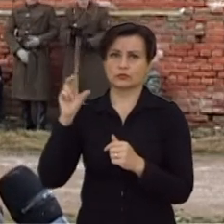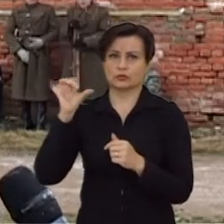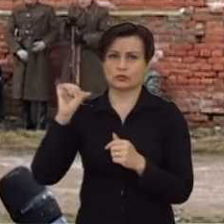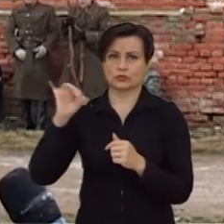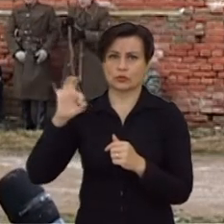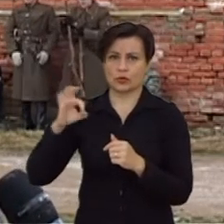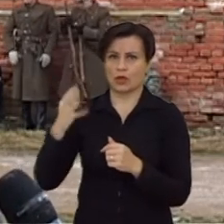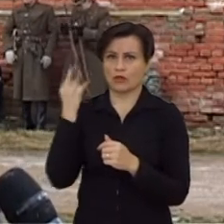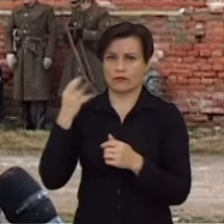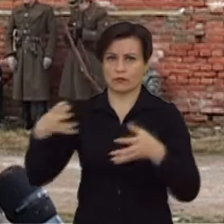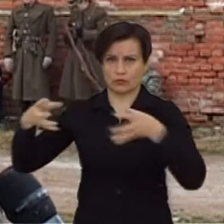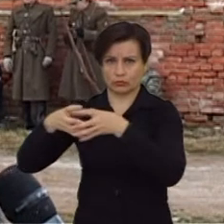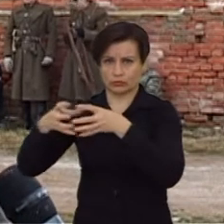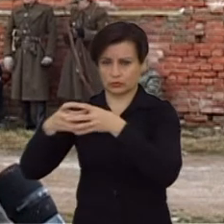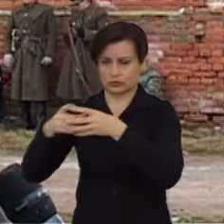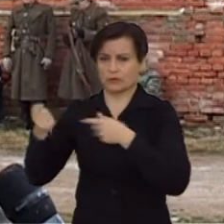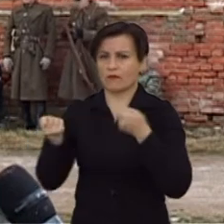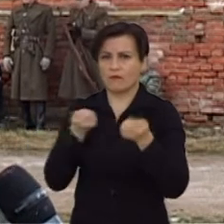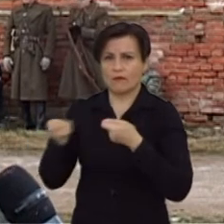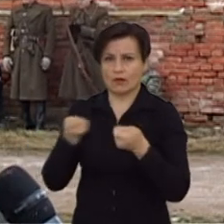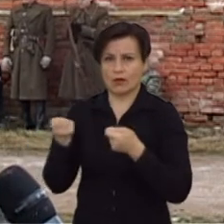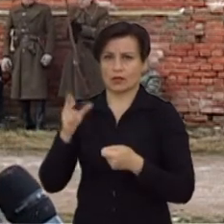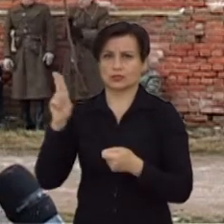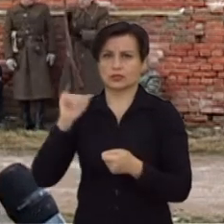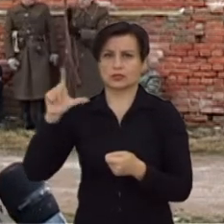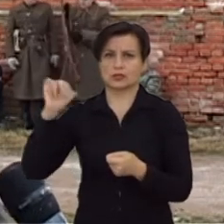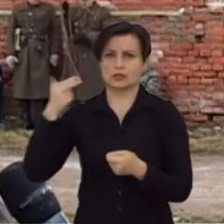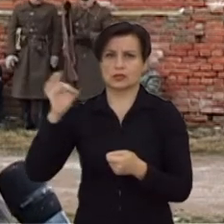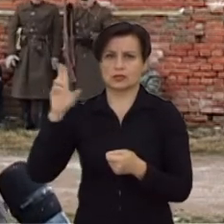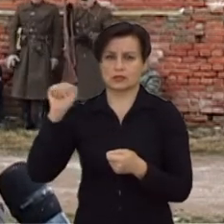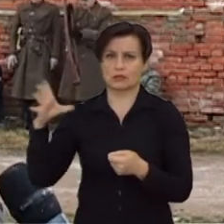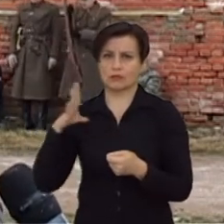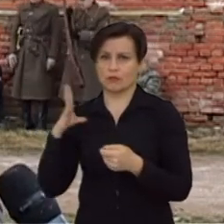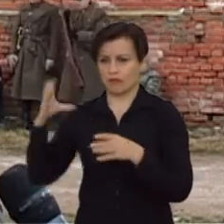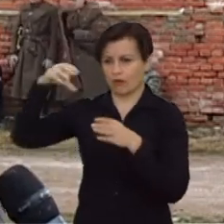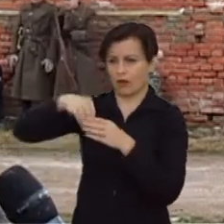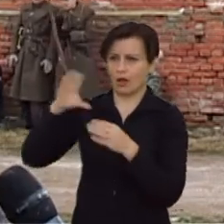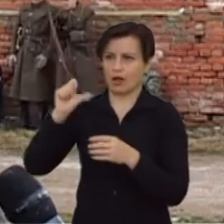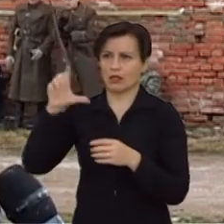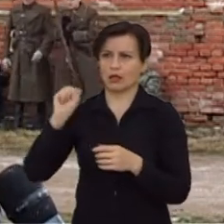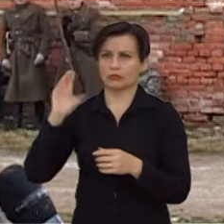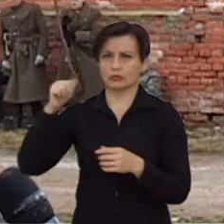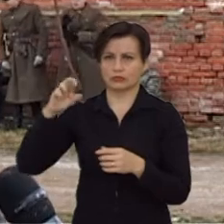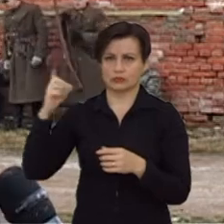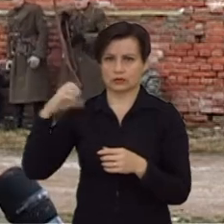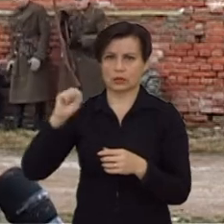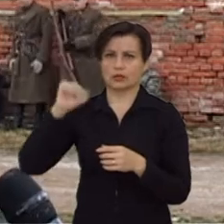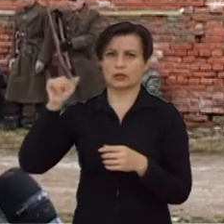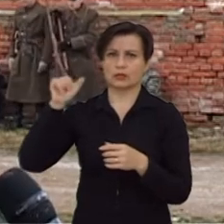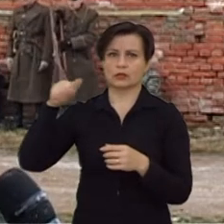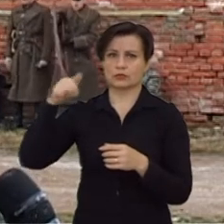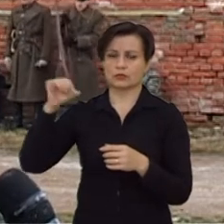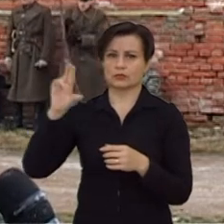Žilinsko, kuriam buvo Laburda, Juškevičius ir kiti partizanai. Tiesiog jie čia